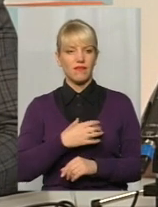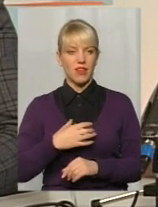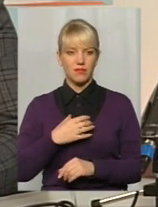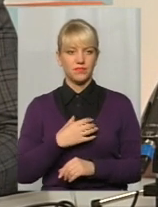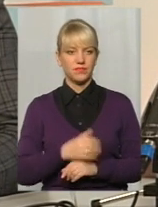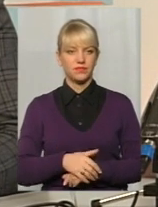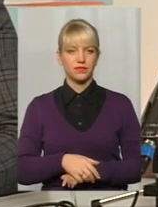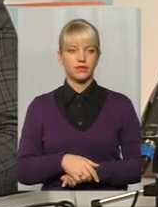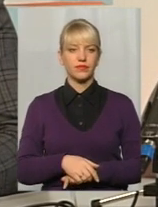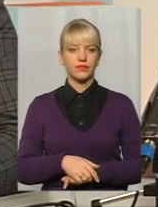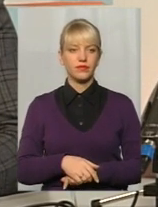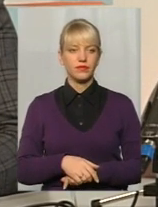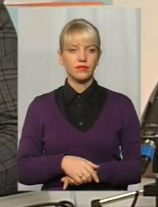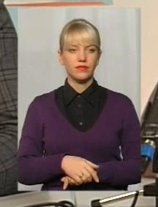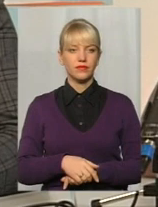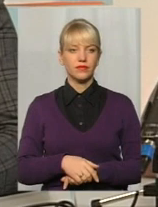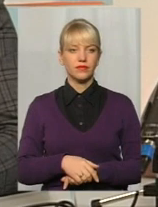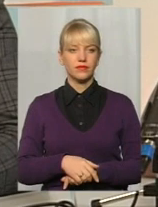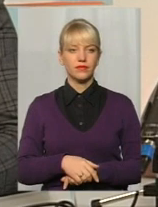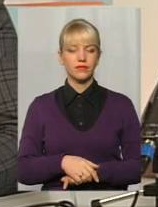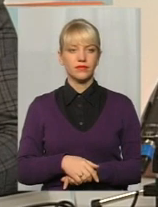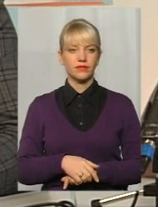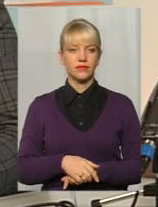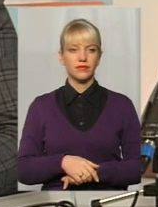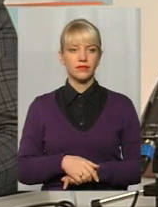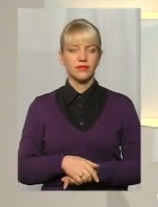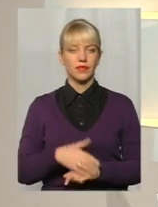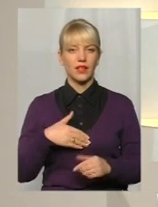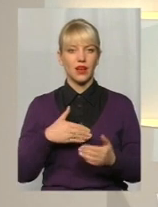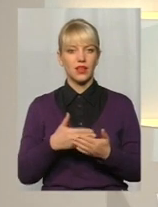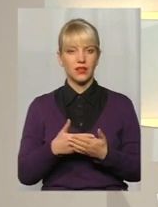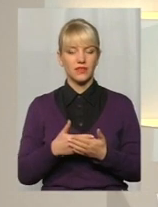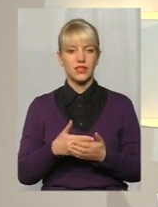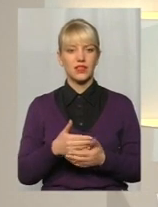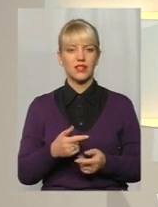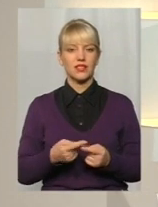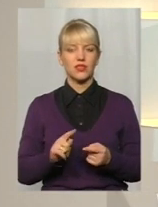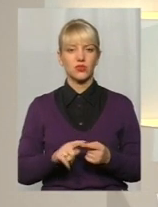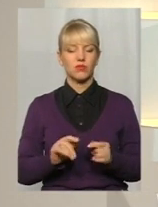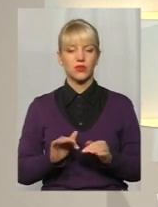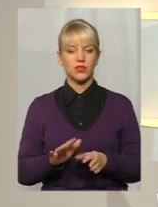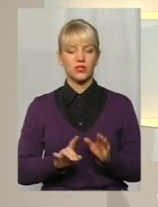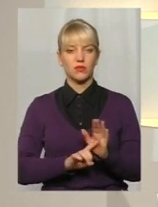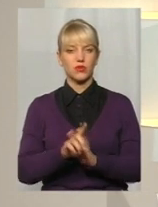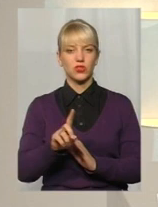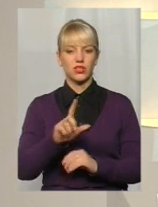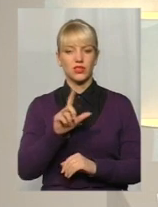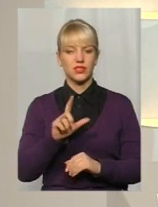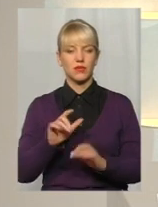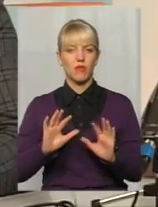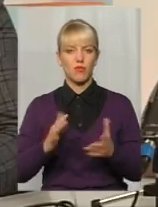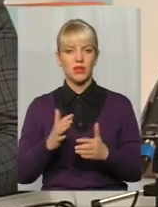активізація цього процесу почалася з моменту